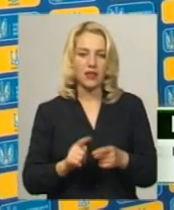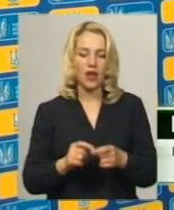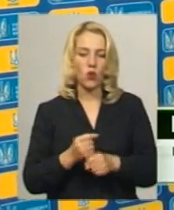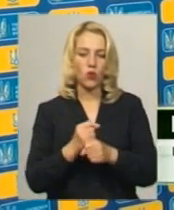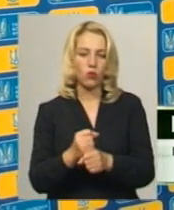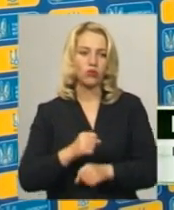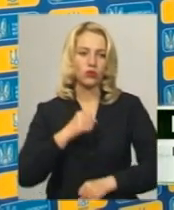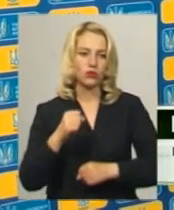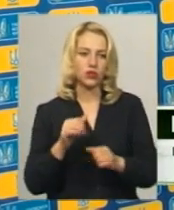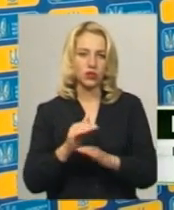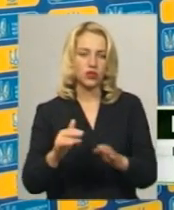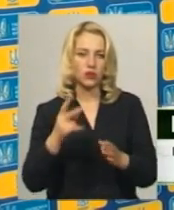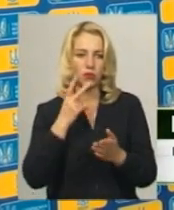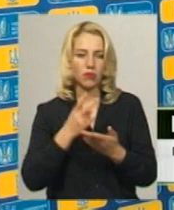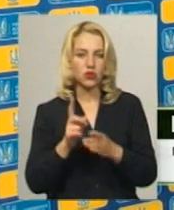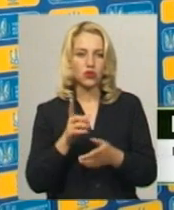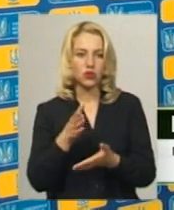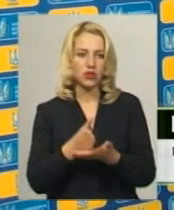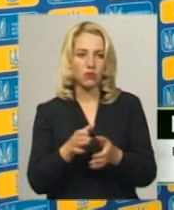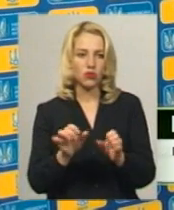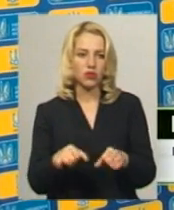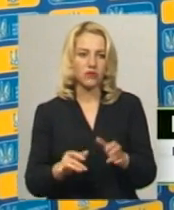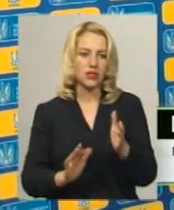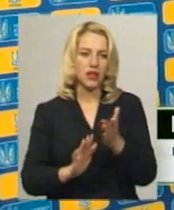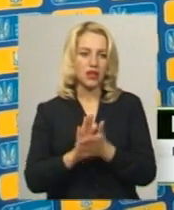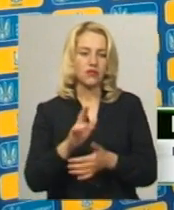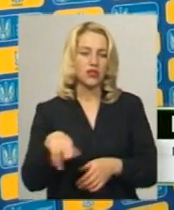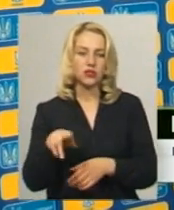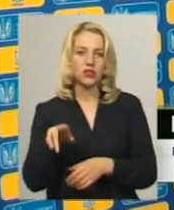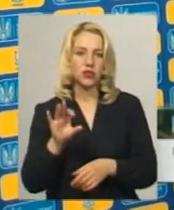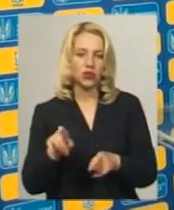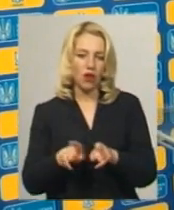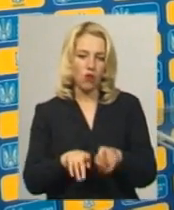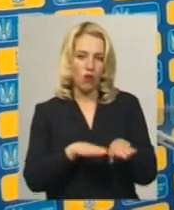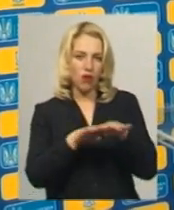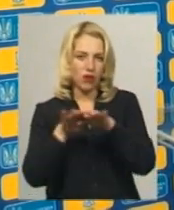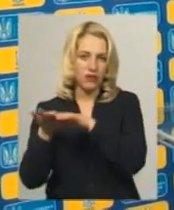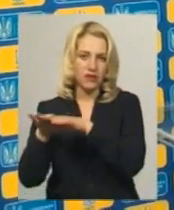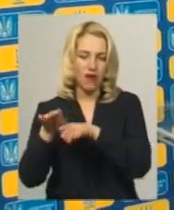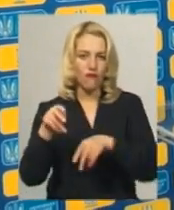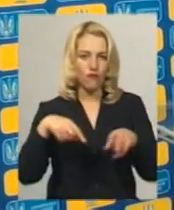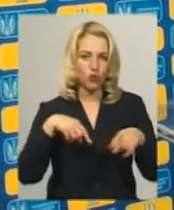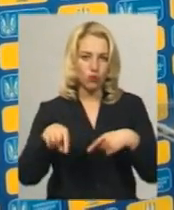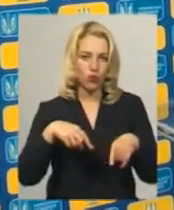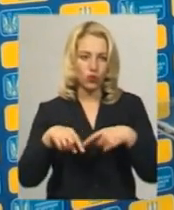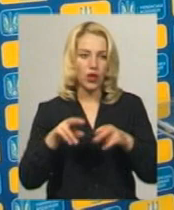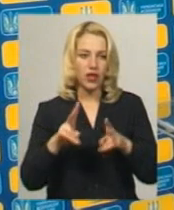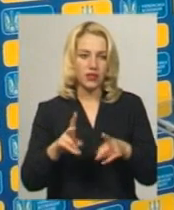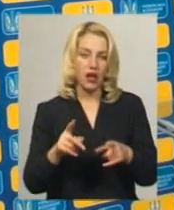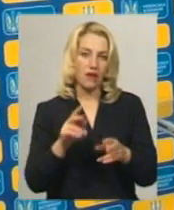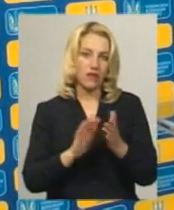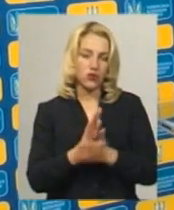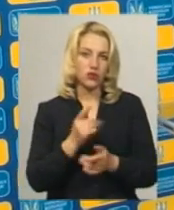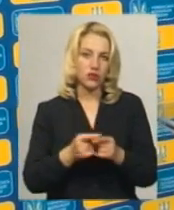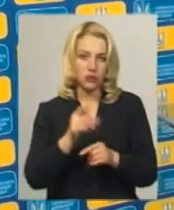що є можливість вирости до такого рівня футболу, як вирости ці